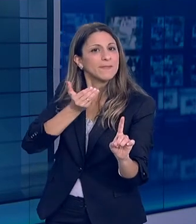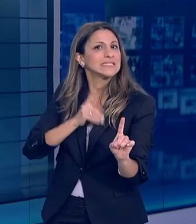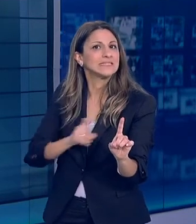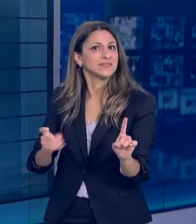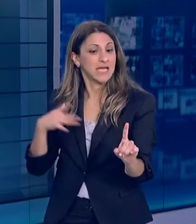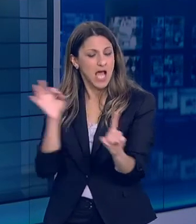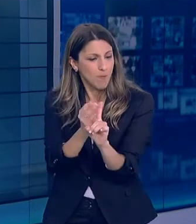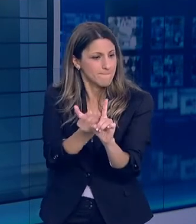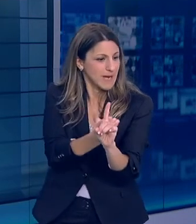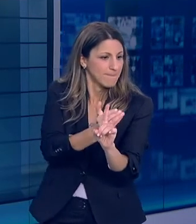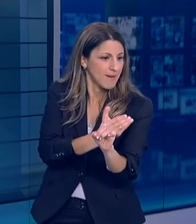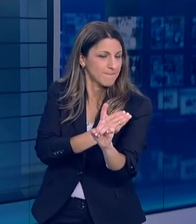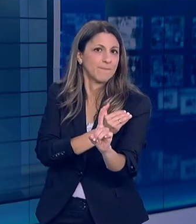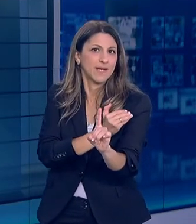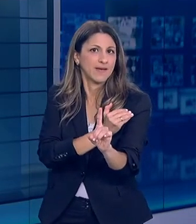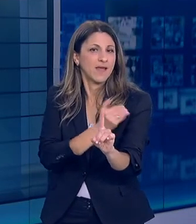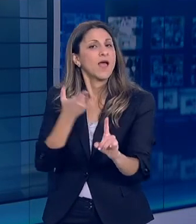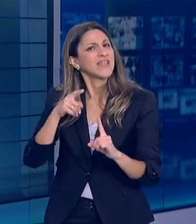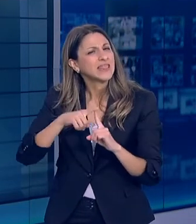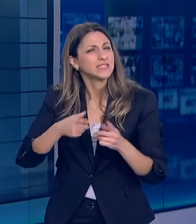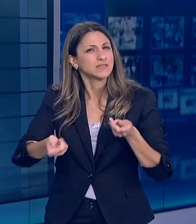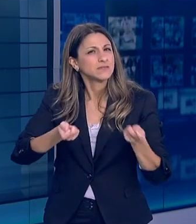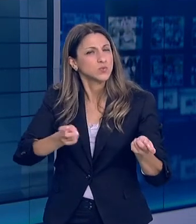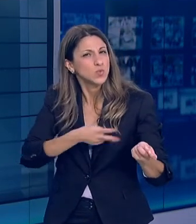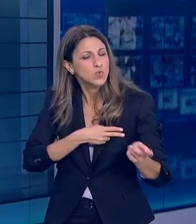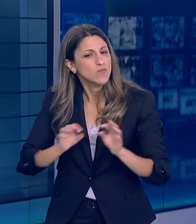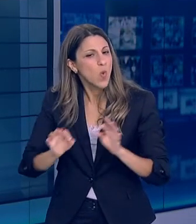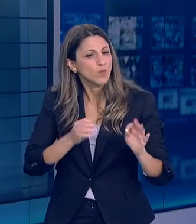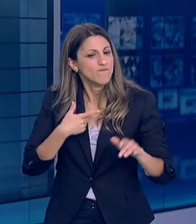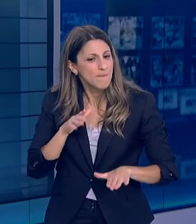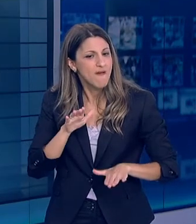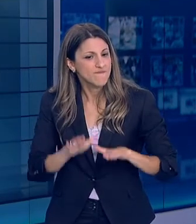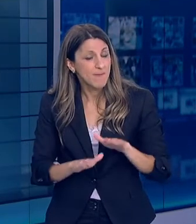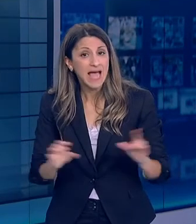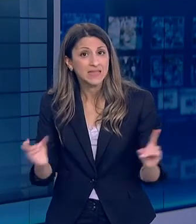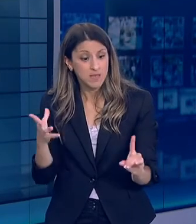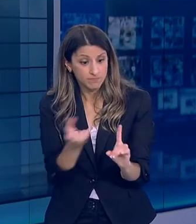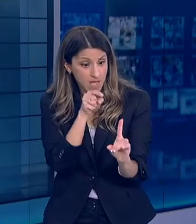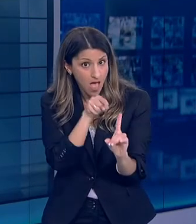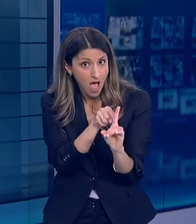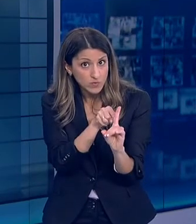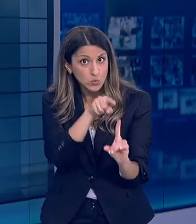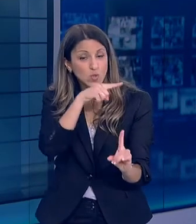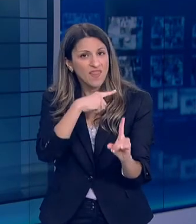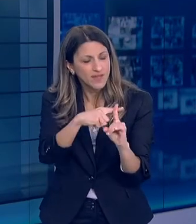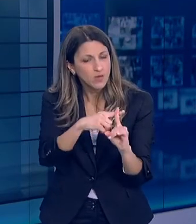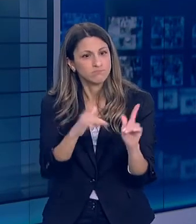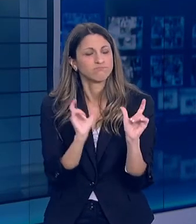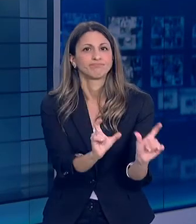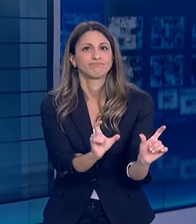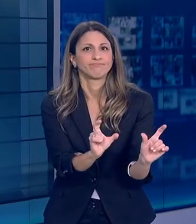Που κάναμε επιτυχημένα όλο αυτόν τον καιρό Με τη βοήθεια της πολιτικής προστασίας Και της απομόνωσης των κρουσμάτων Πώς θα σταματούν οι κύκλοι μετάδοσης του ιού